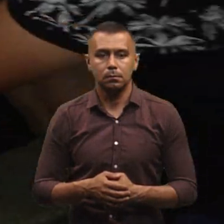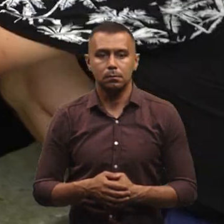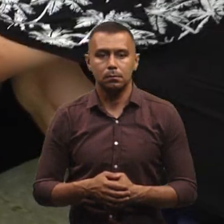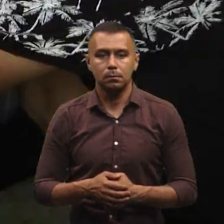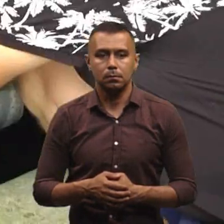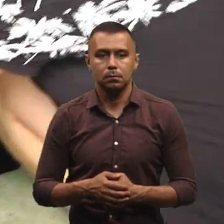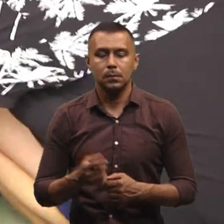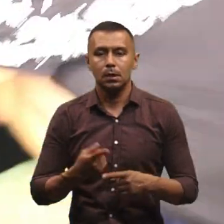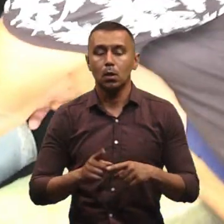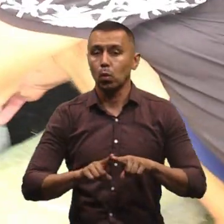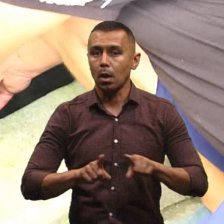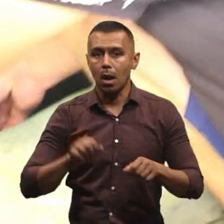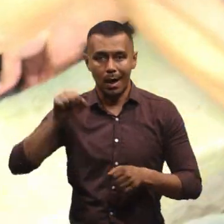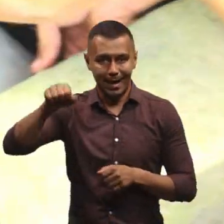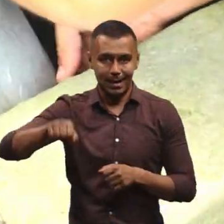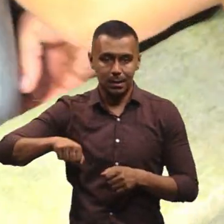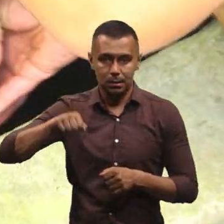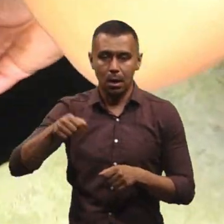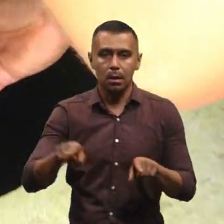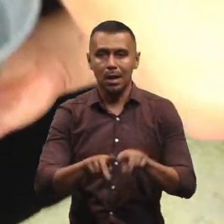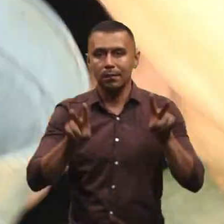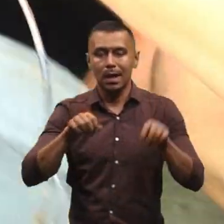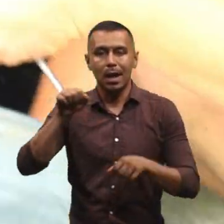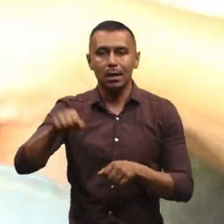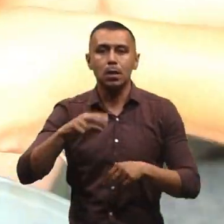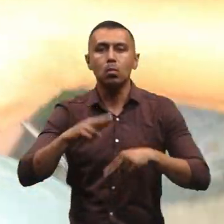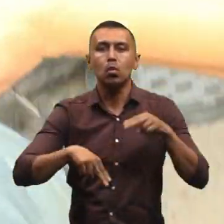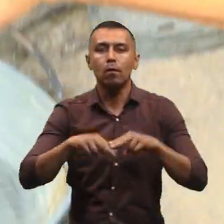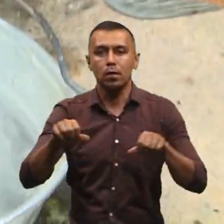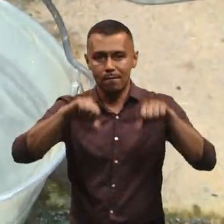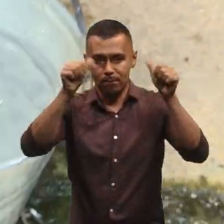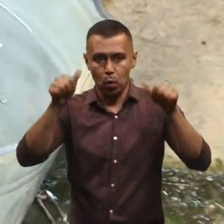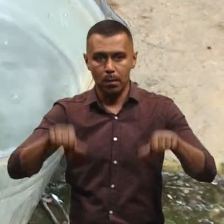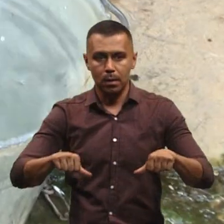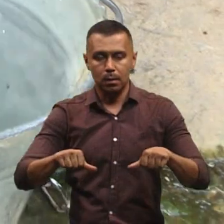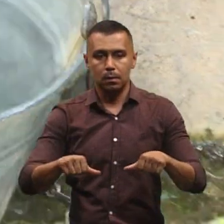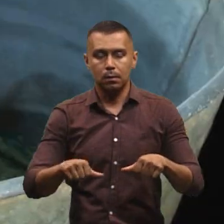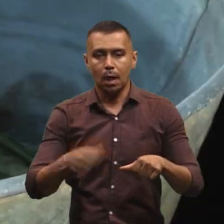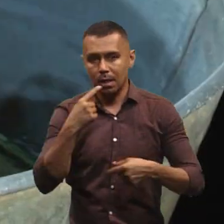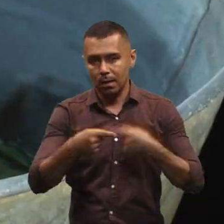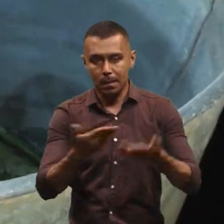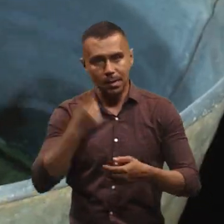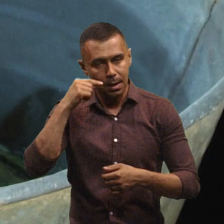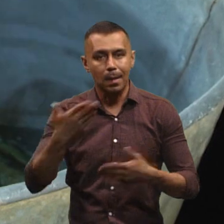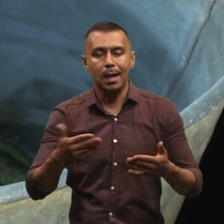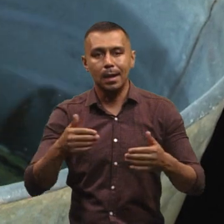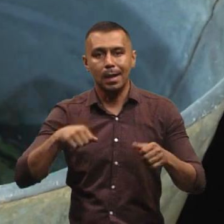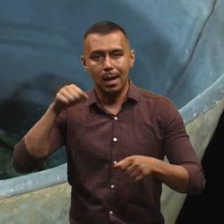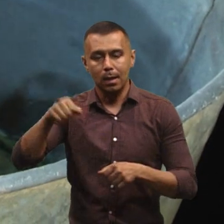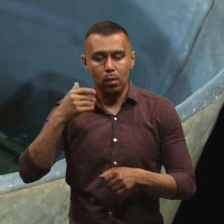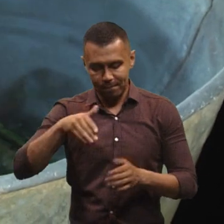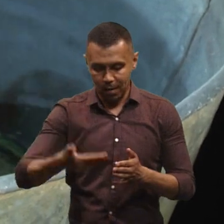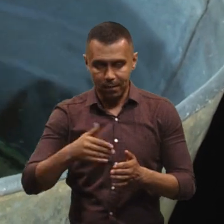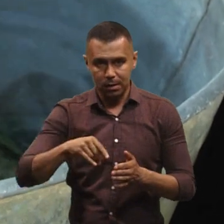Це унікальна керничка, так звана керниця мурованого типу. Зазвичайно, знаємо, які керниці. Коли виривається